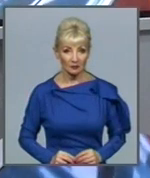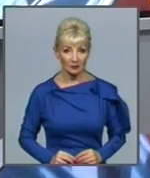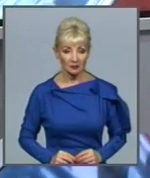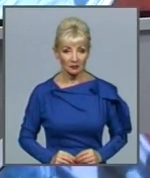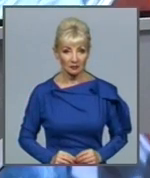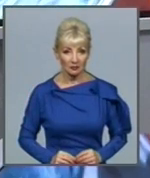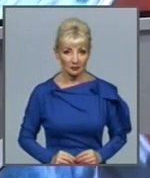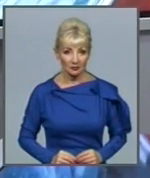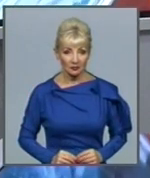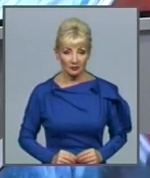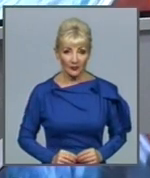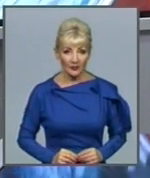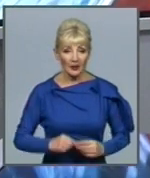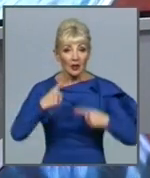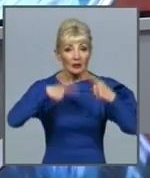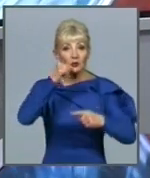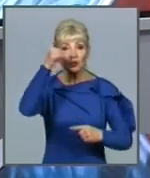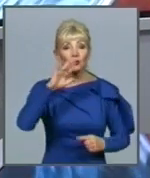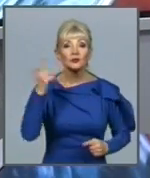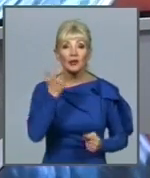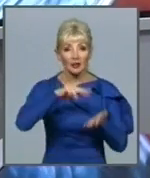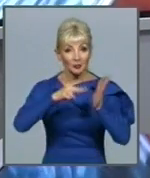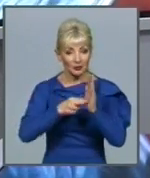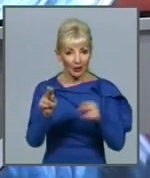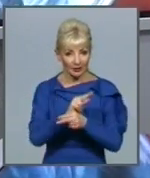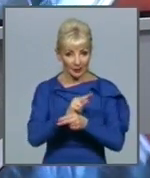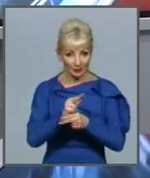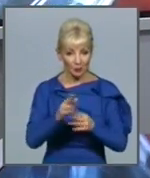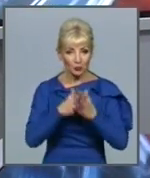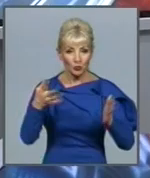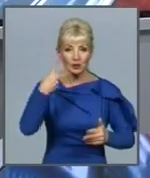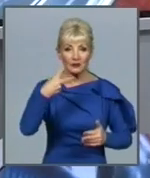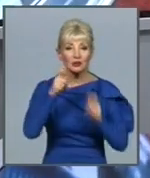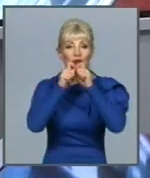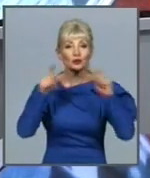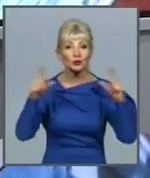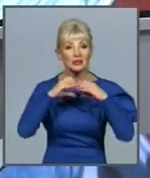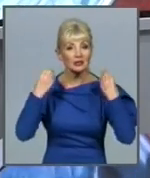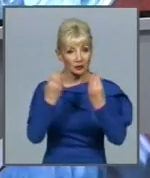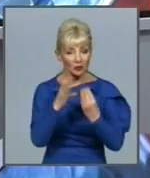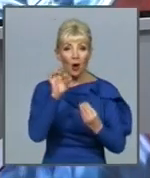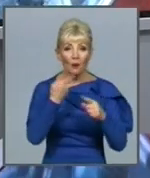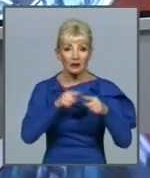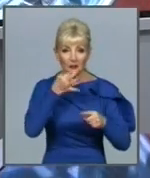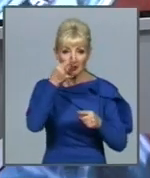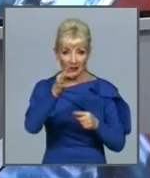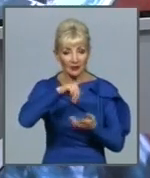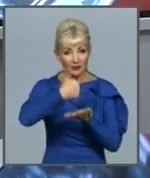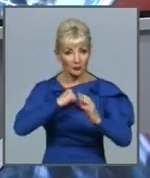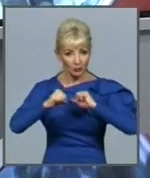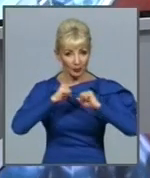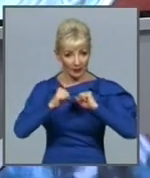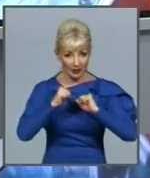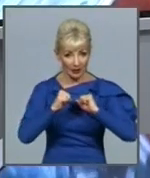Наступного року у Харкові планують відреконструювати більше 20 шкільних стадіонів. Про це повідомили у профільному департаменті. Також там